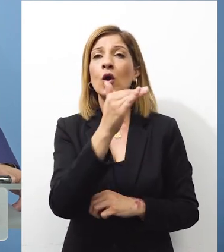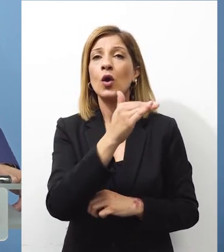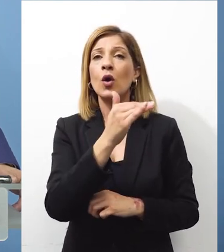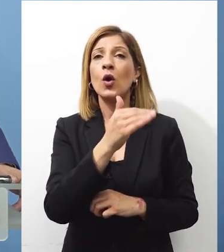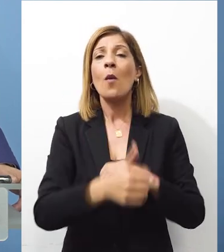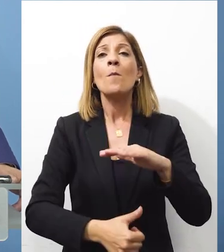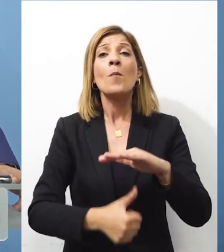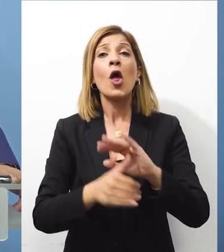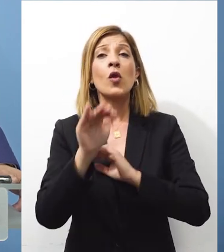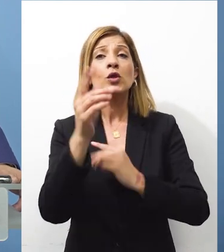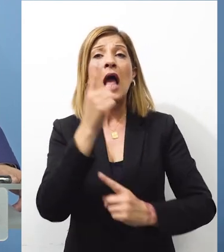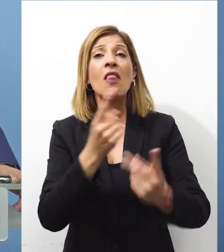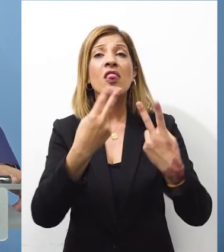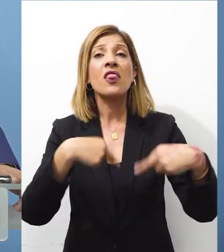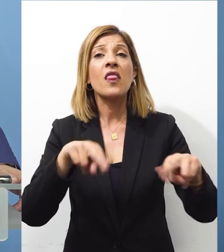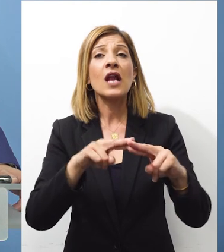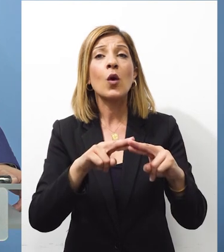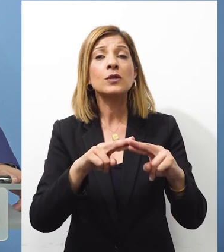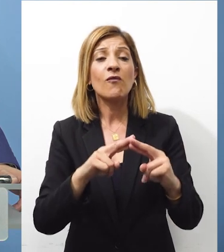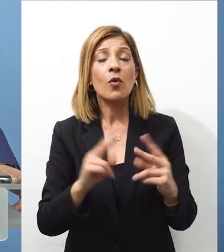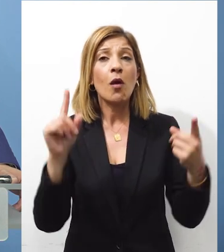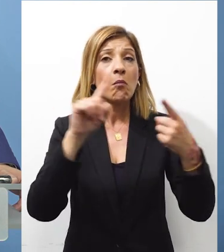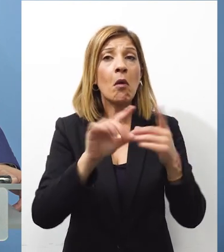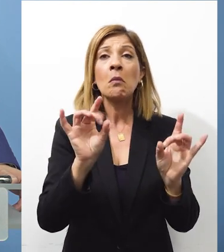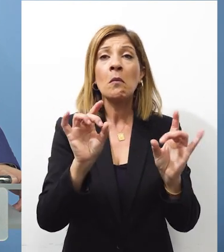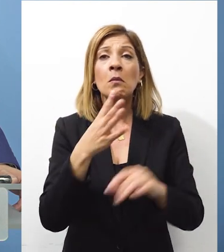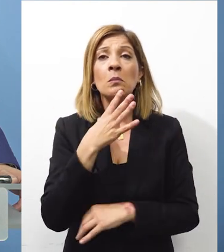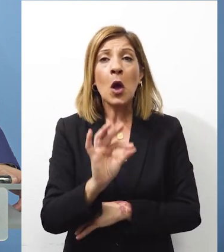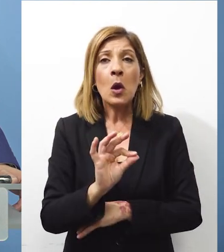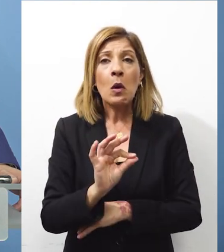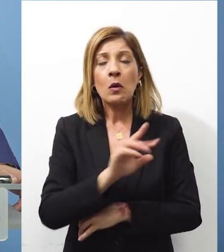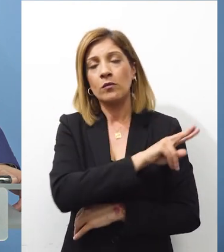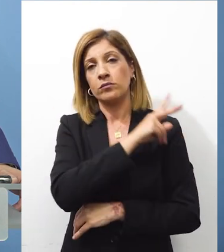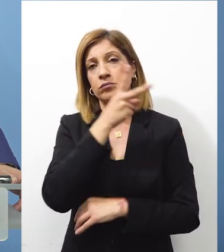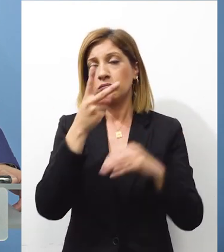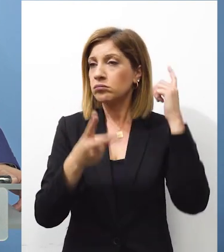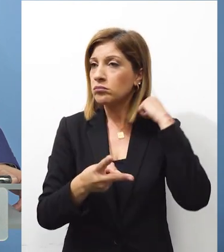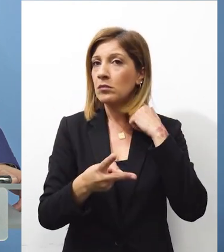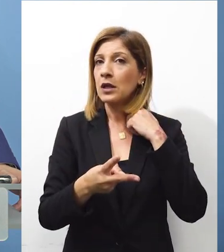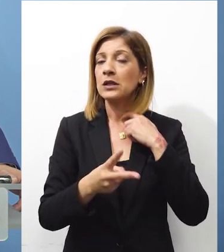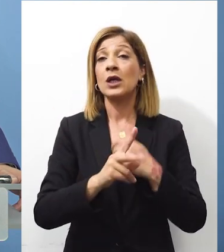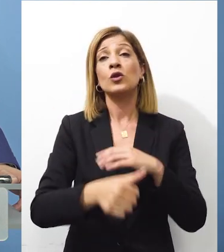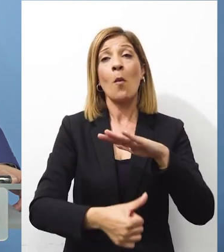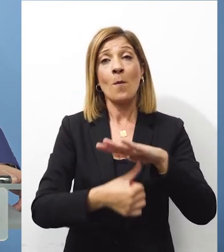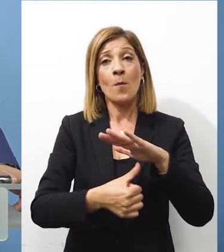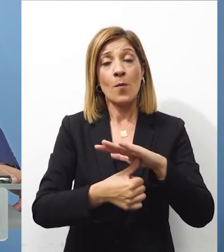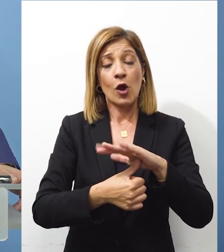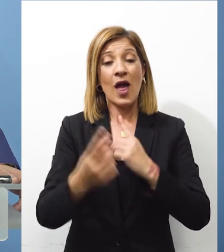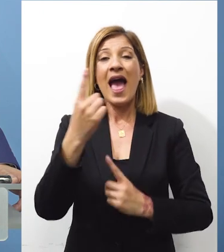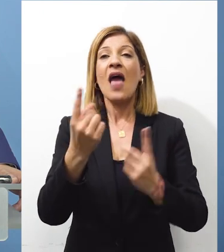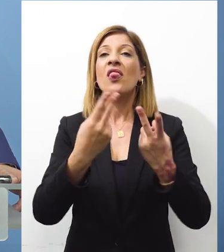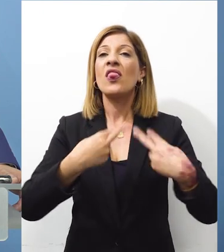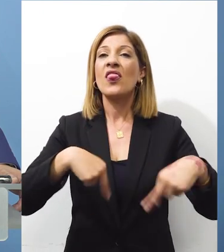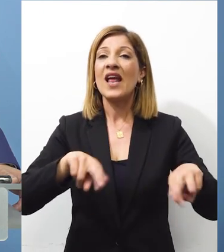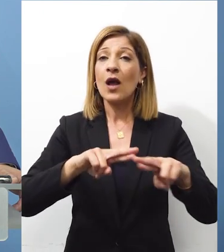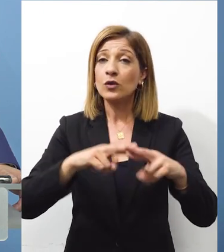όπως έγινε και όλες τις προηγούμενες φορές Να σας θυμίσω ότι μέχρι στιγμής το Εθνικό Συμβούλιο έχει